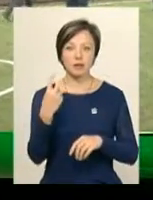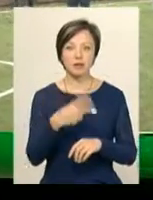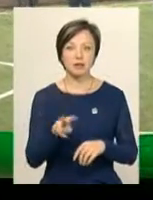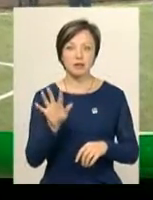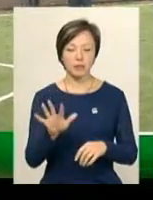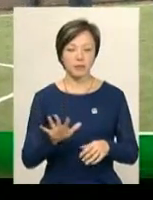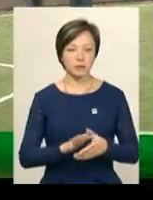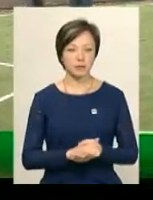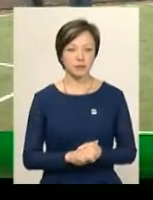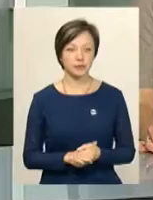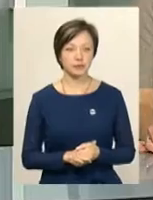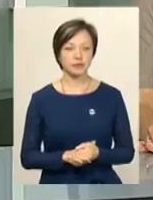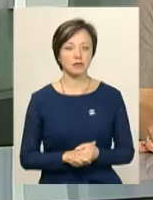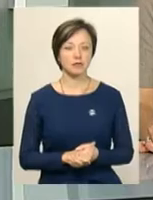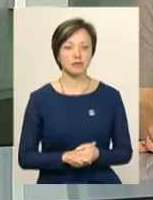25.